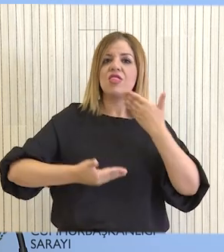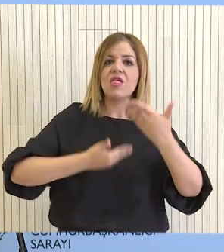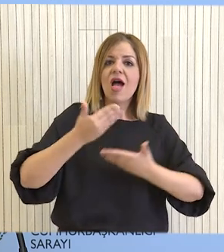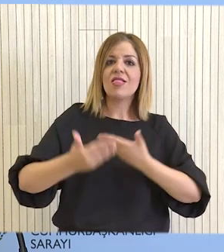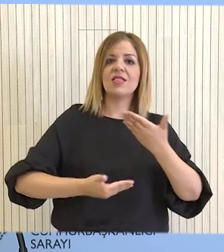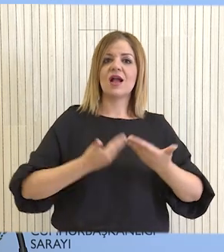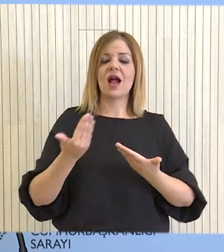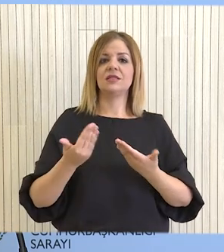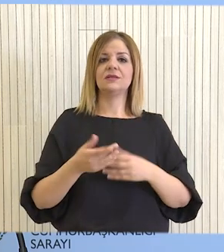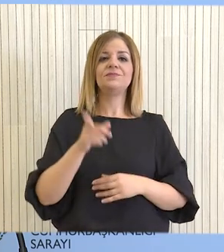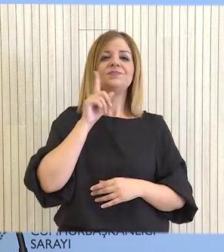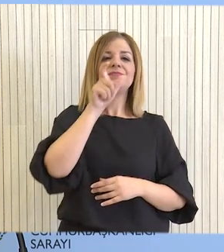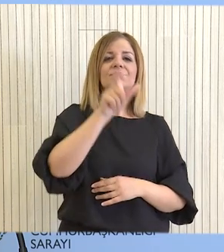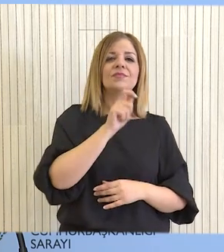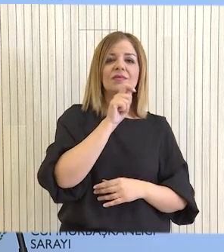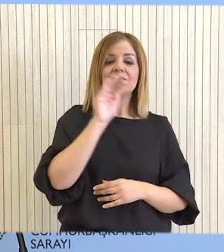που είναι οι βέλτιστες πρακτικές που ακολουθούν